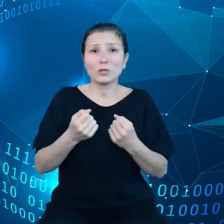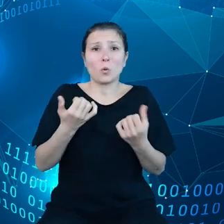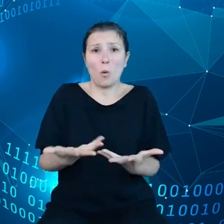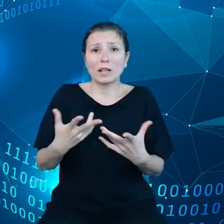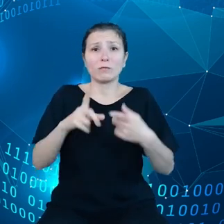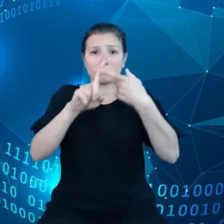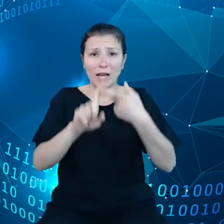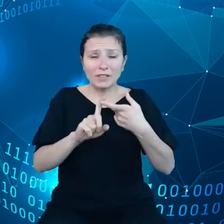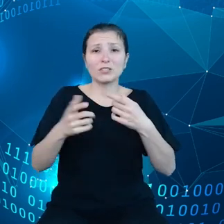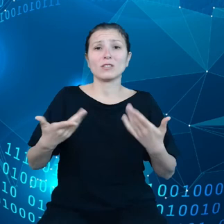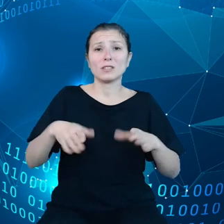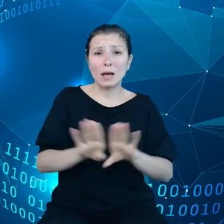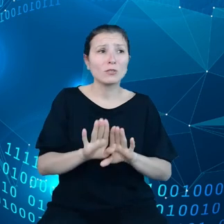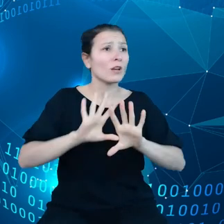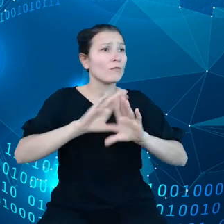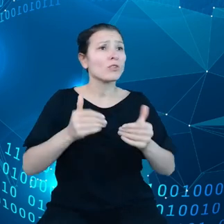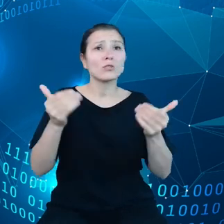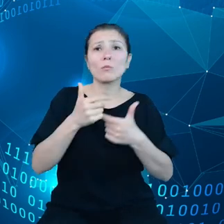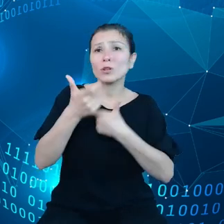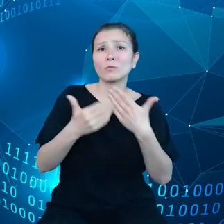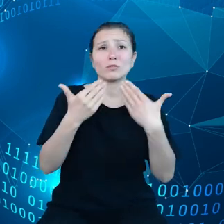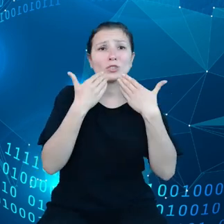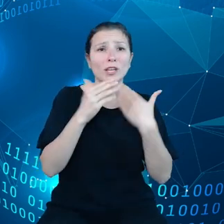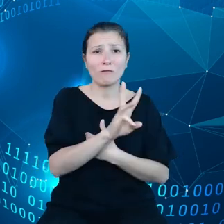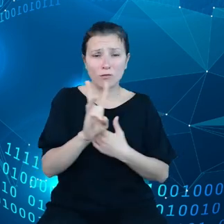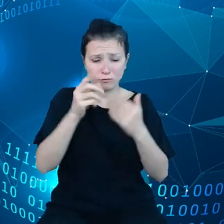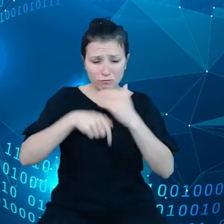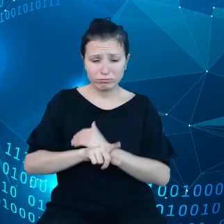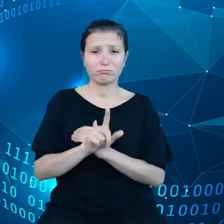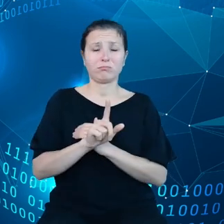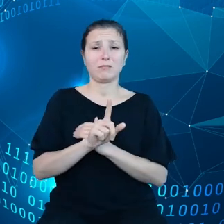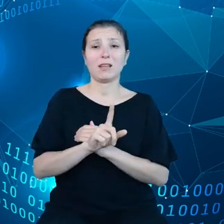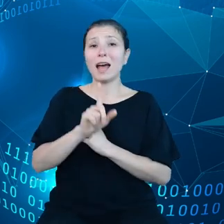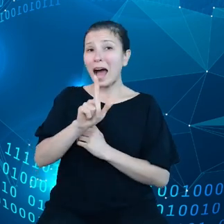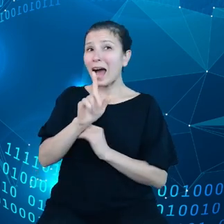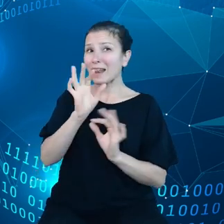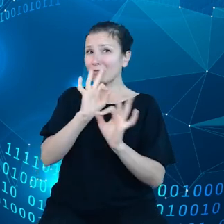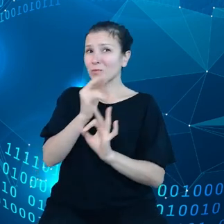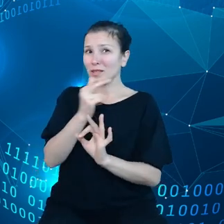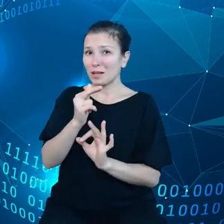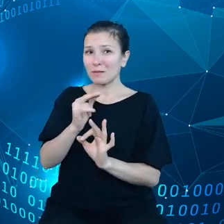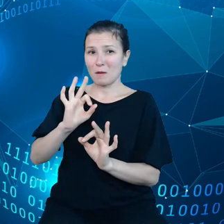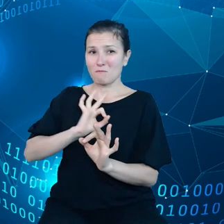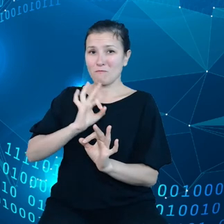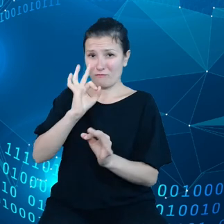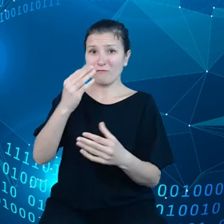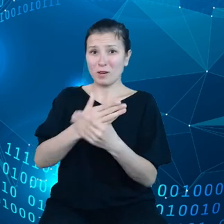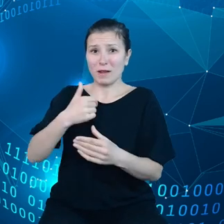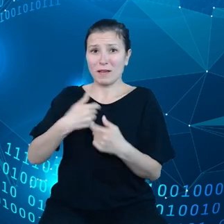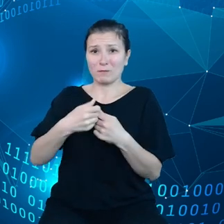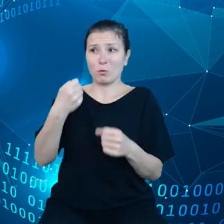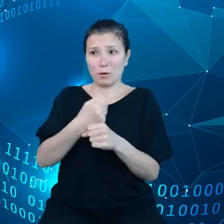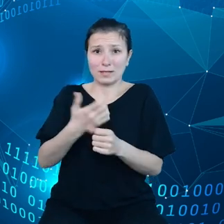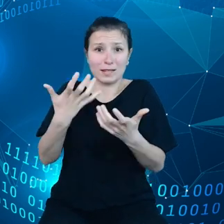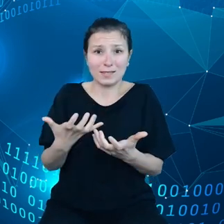dzięki administracji. I to jest super. Natomiast jakby ta informacja na temat mojego kontrahenta, no może do mnie